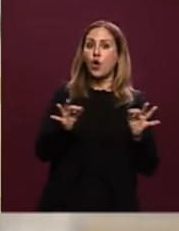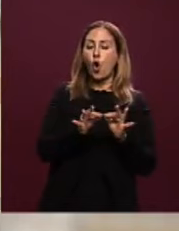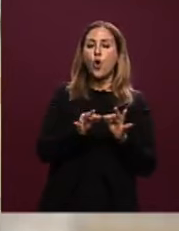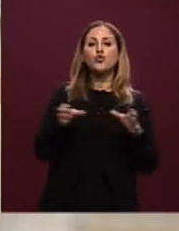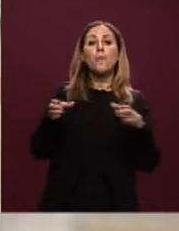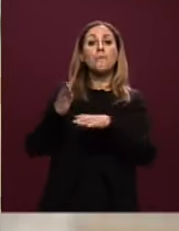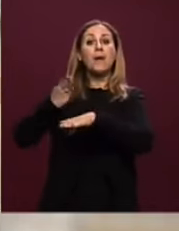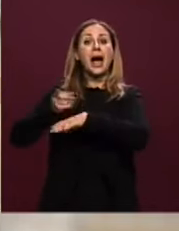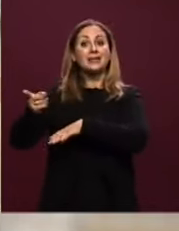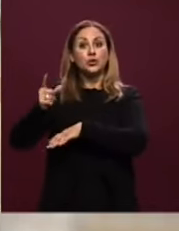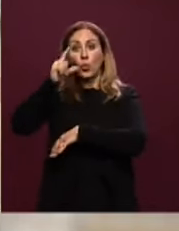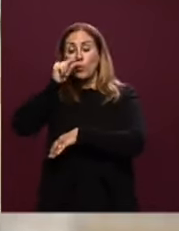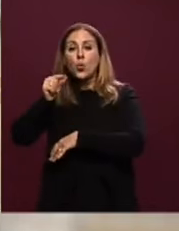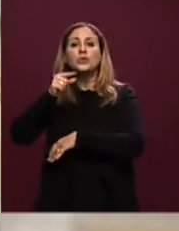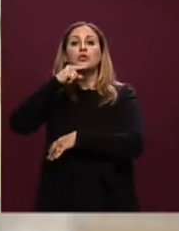-Russia Unita.